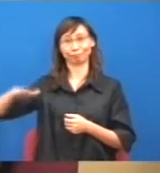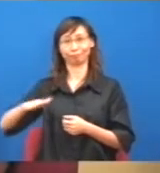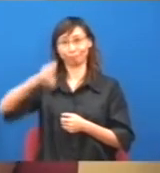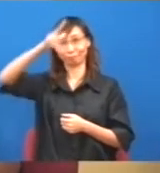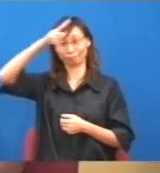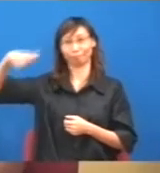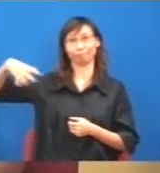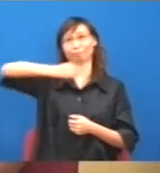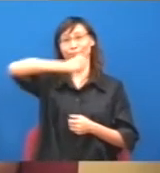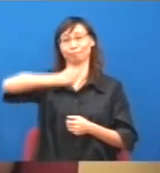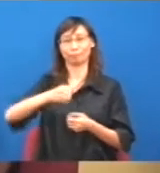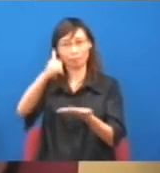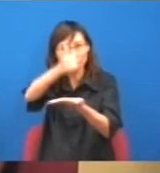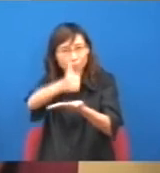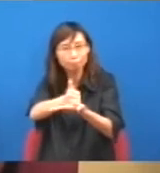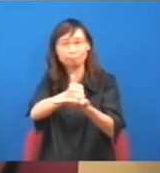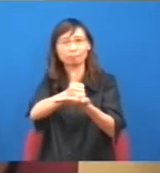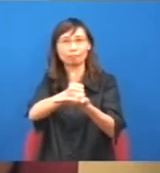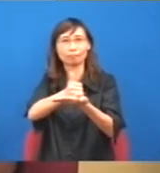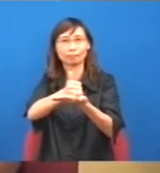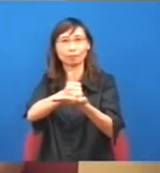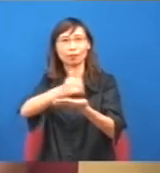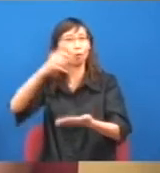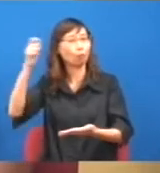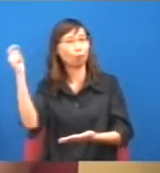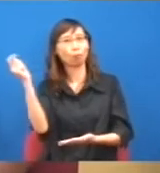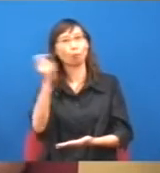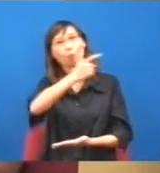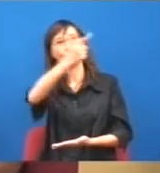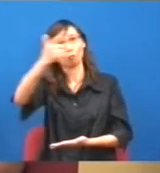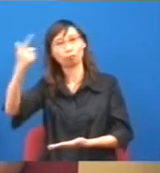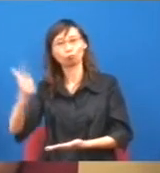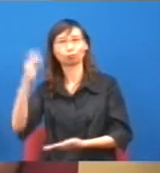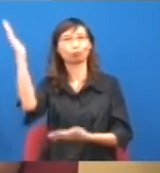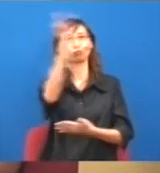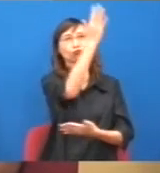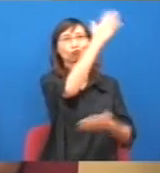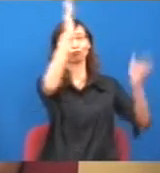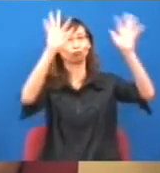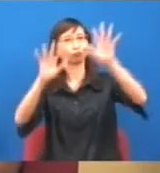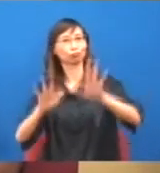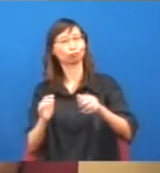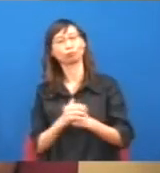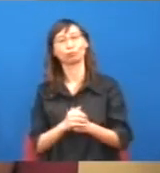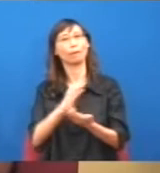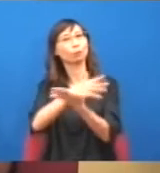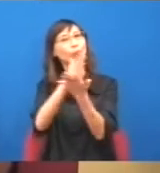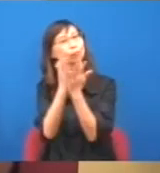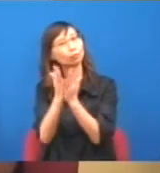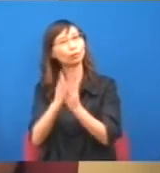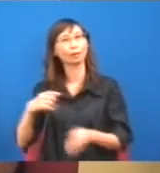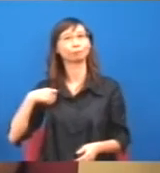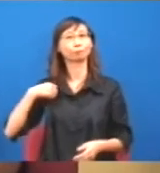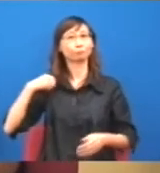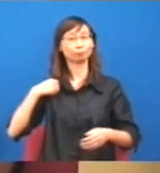一上任就很多風風雨雨繞著他而出發無論說到國民教育